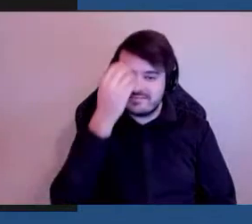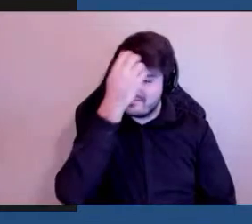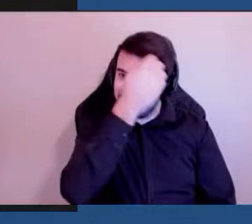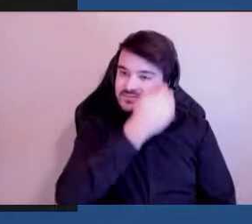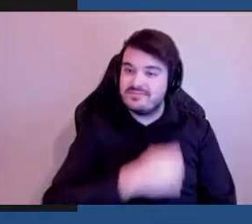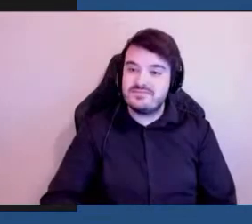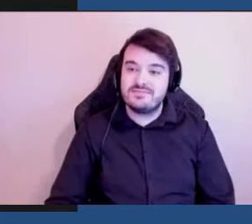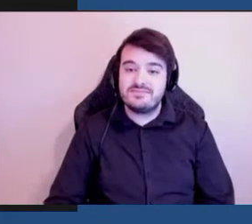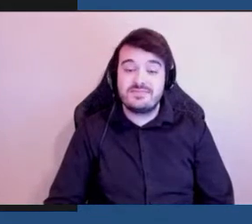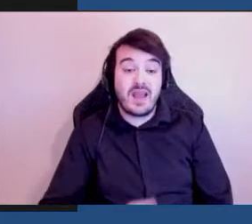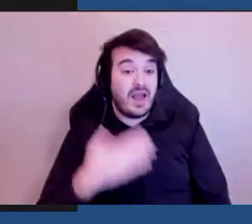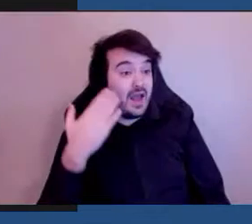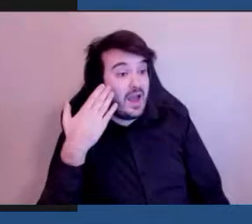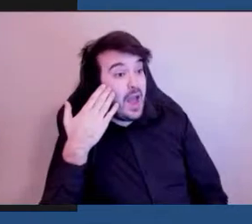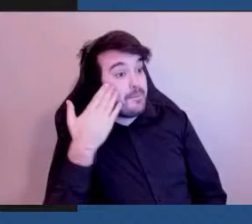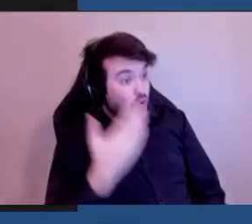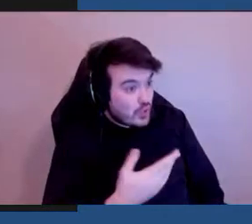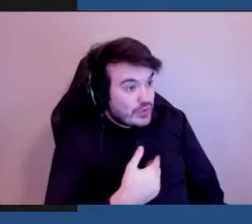bonjour